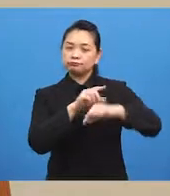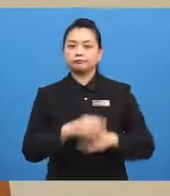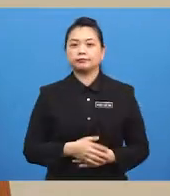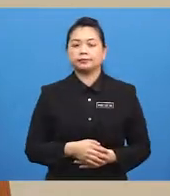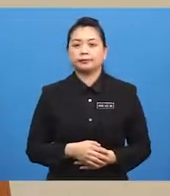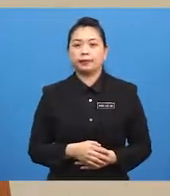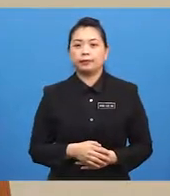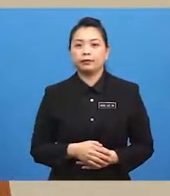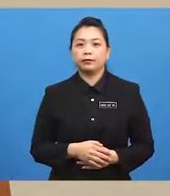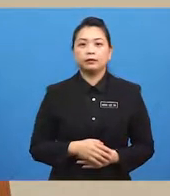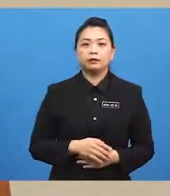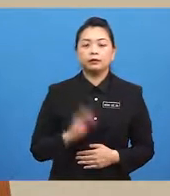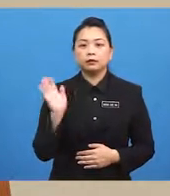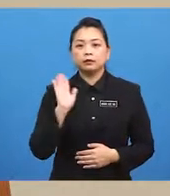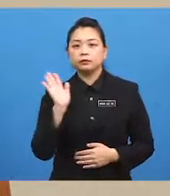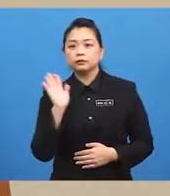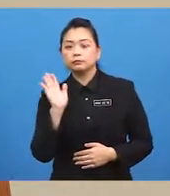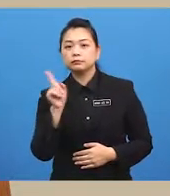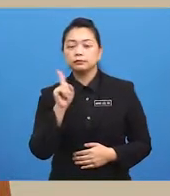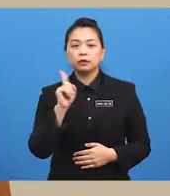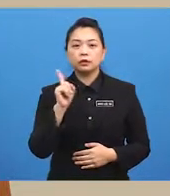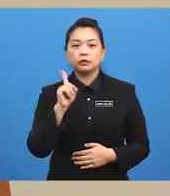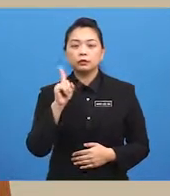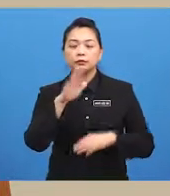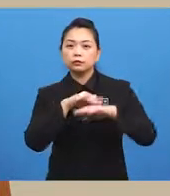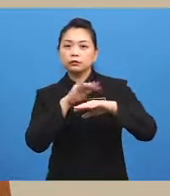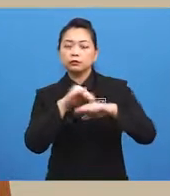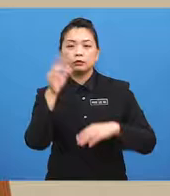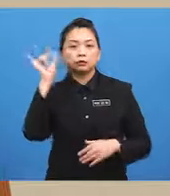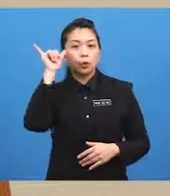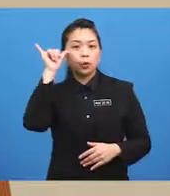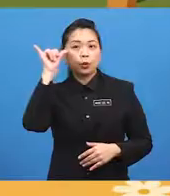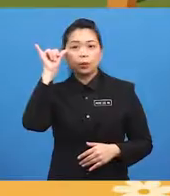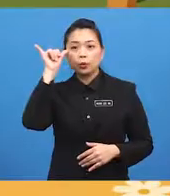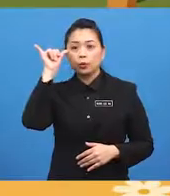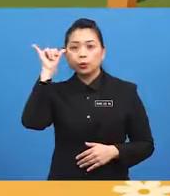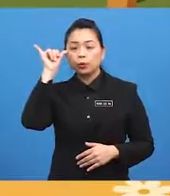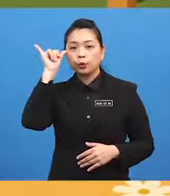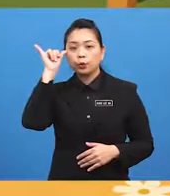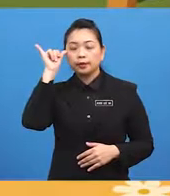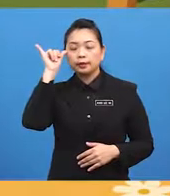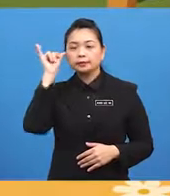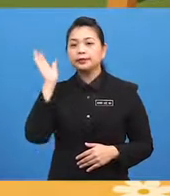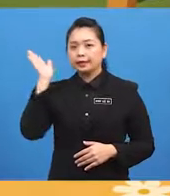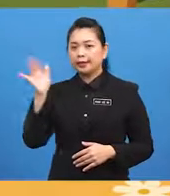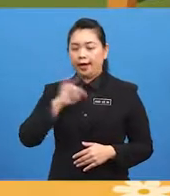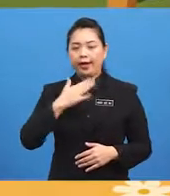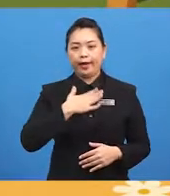Um... YOLO... ...where are you? YOLO? Here I am.